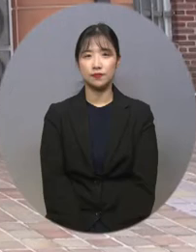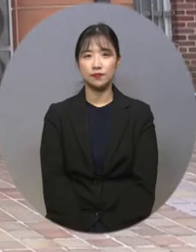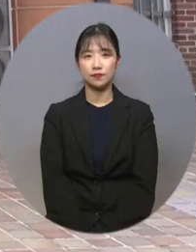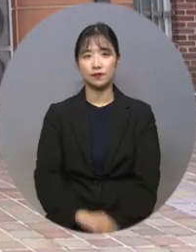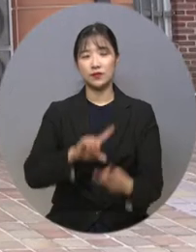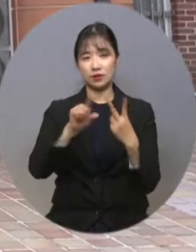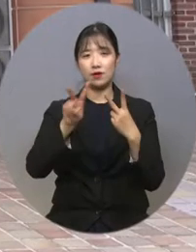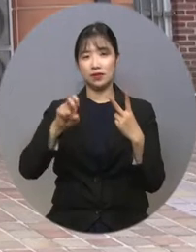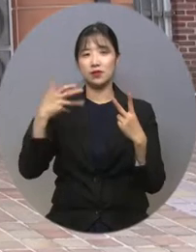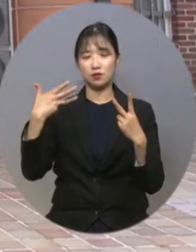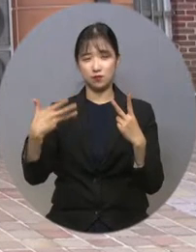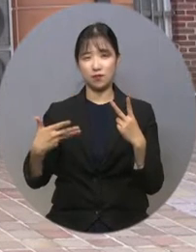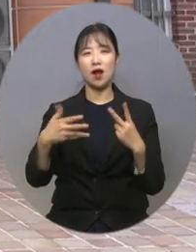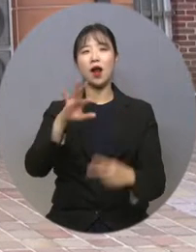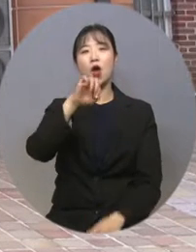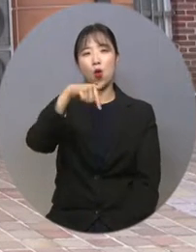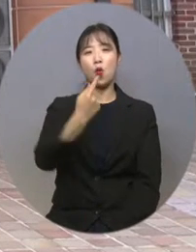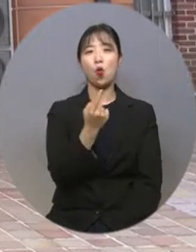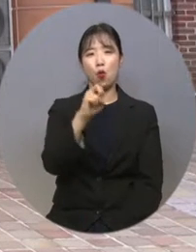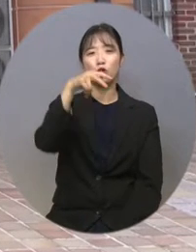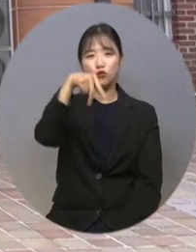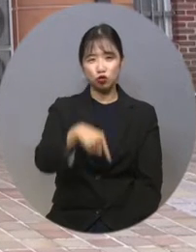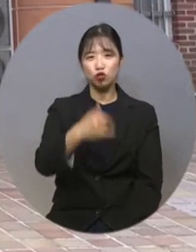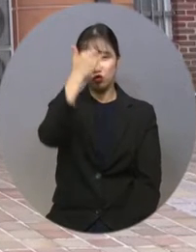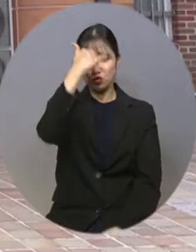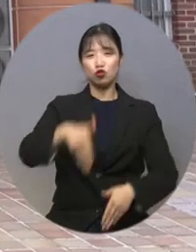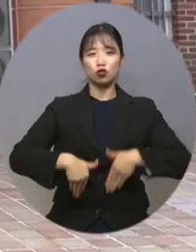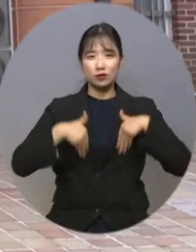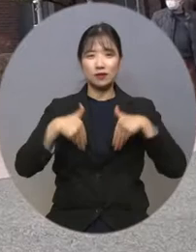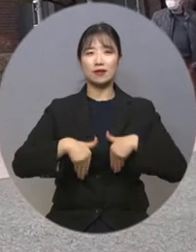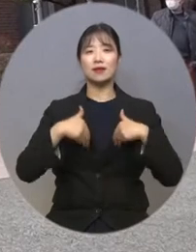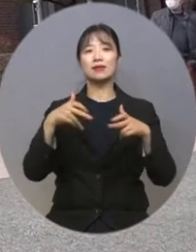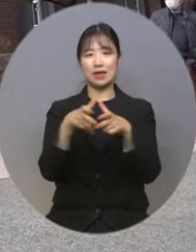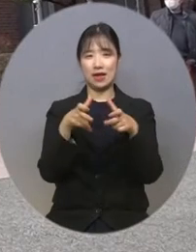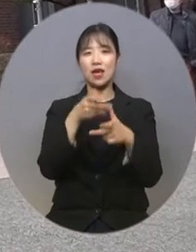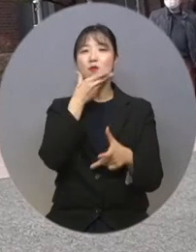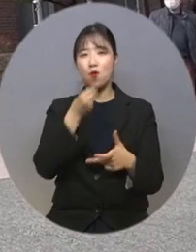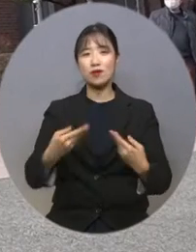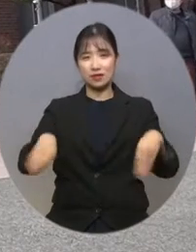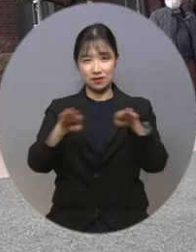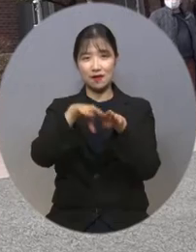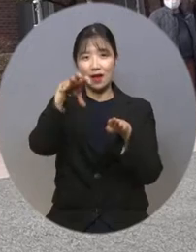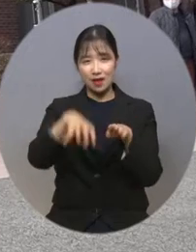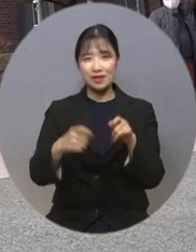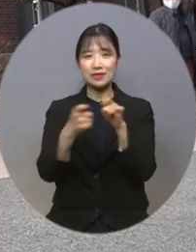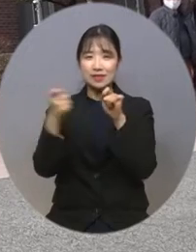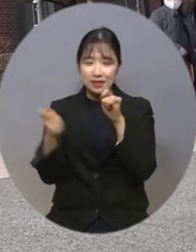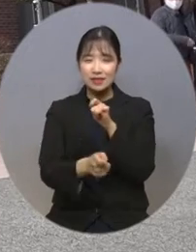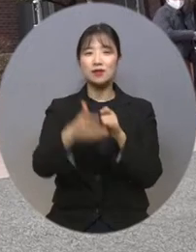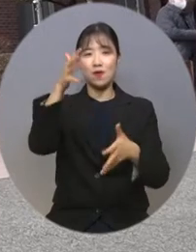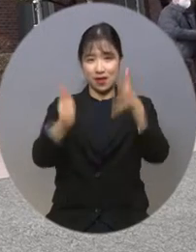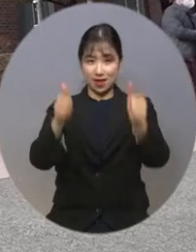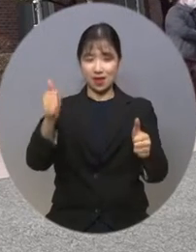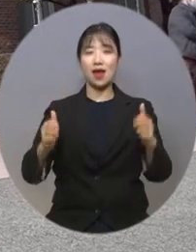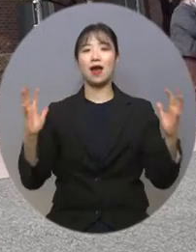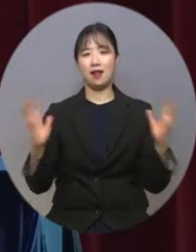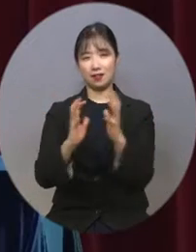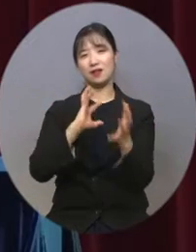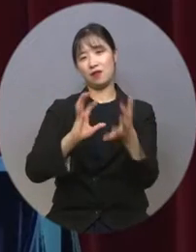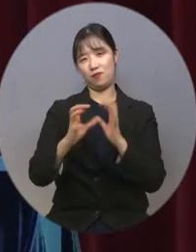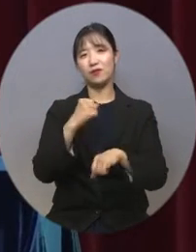지난 28일 공주 충남남부장애인종합복지관에서 충남지체장애인 시군지회장 간담회가 열렸습니다.